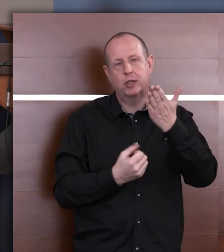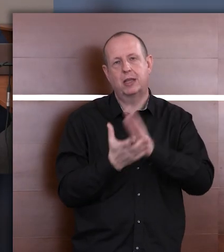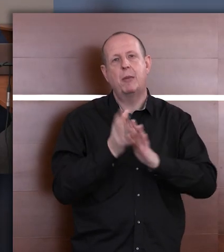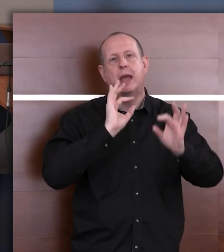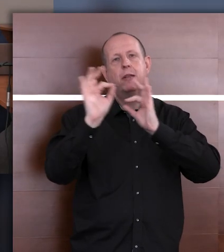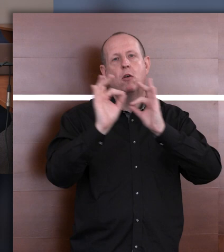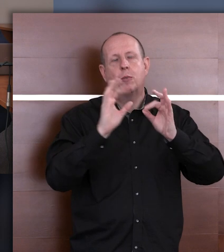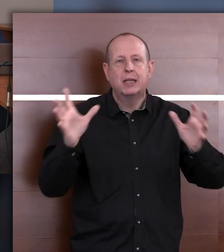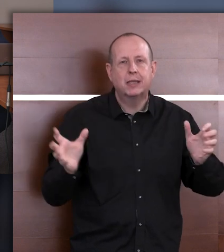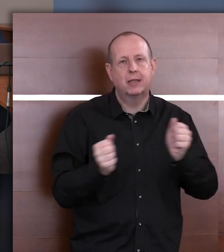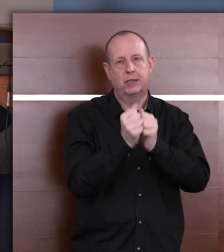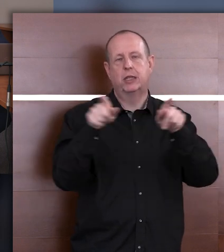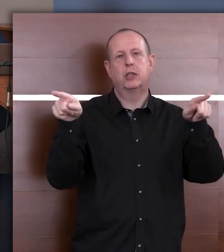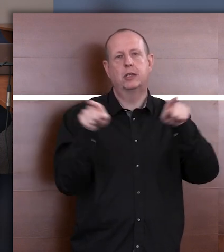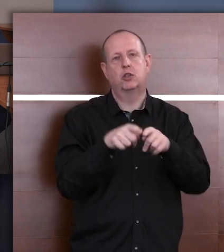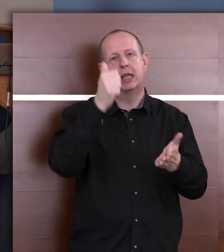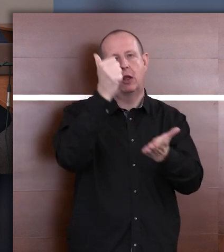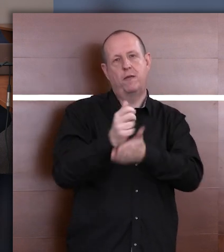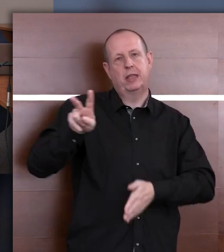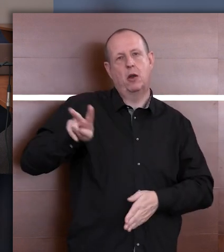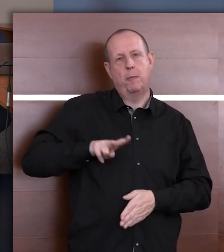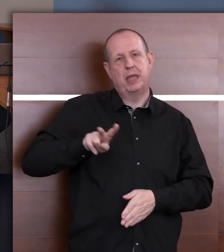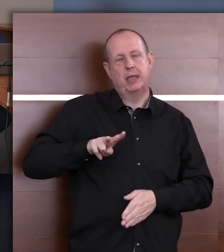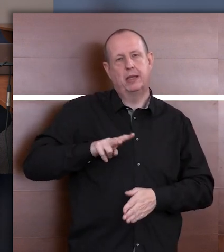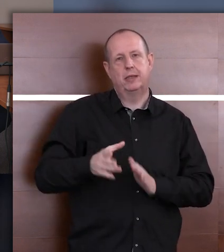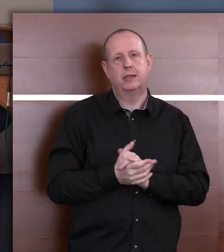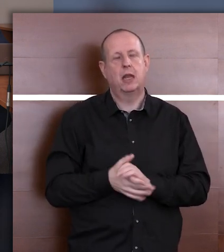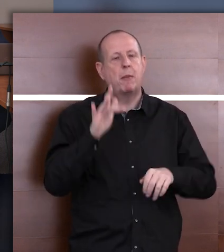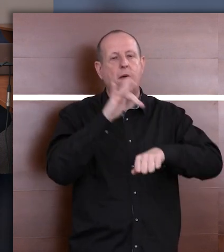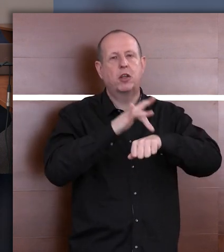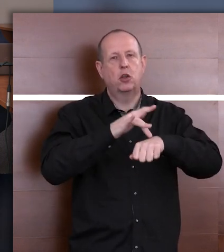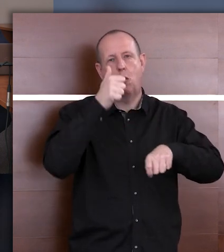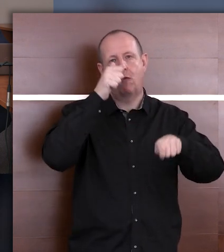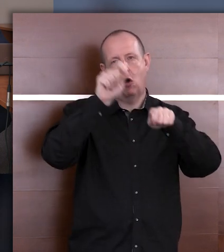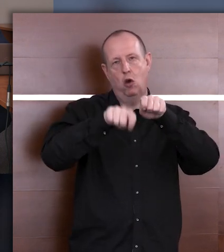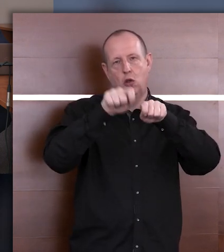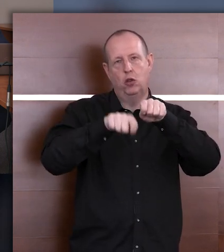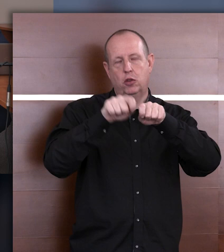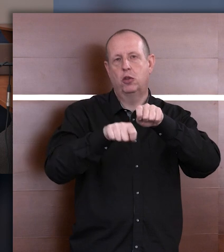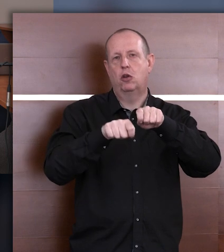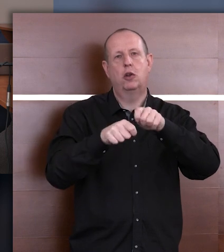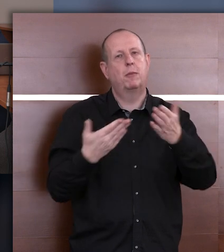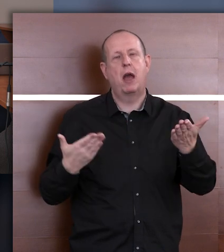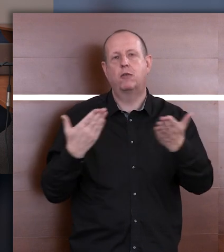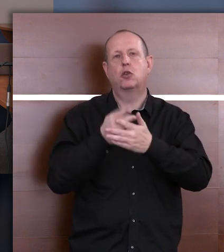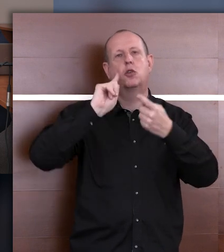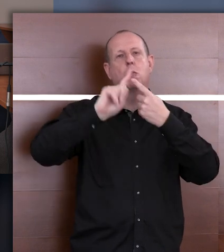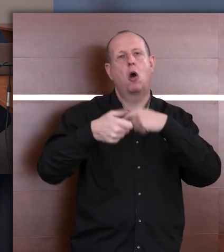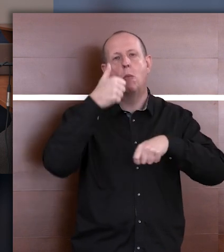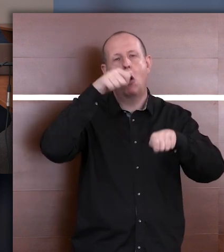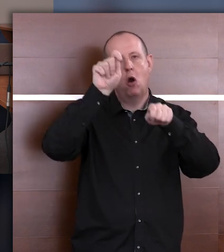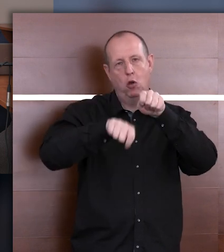w informacji również załączone stanowisko ministra do wyników kontroli i również do wniosków pokontrolnych.